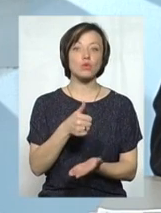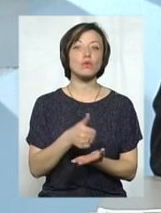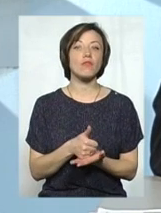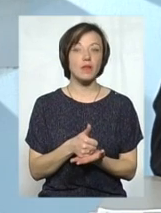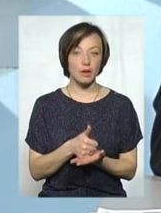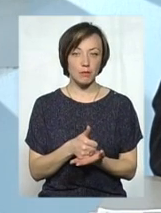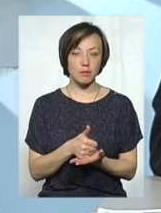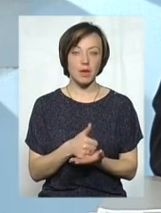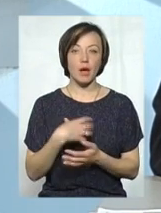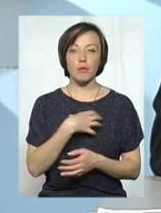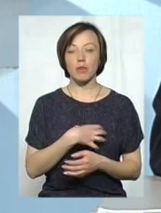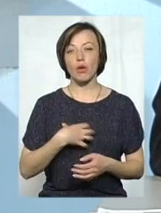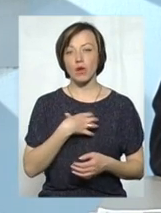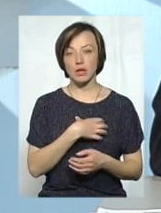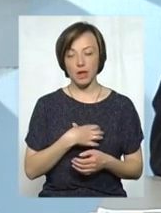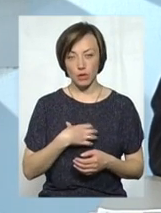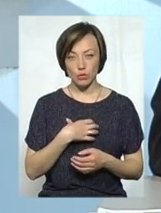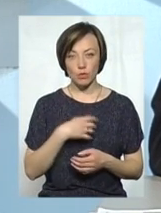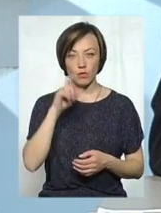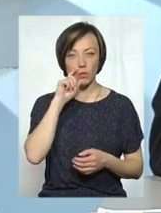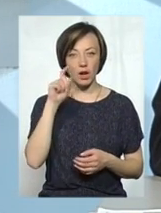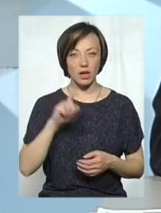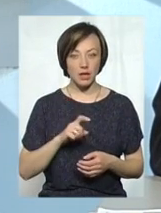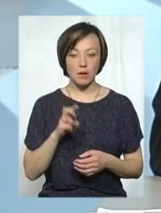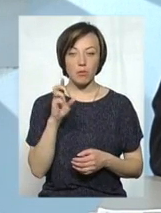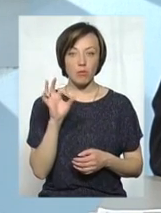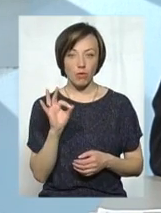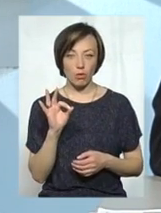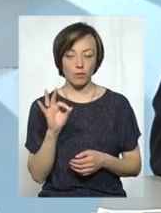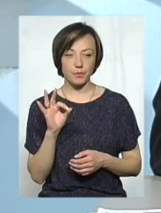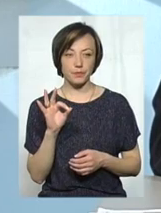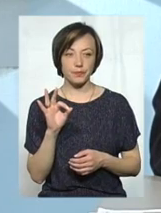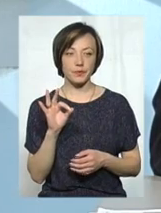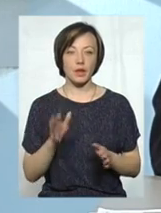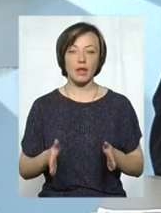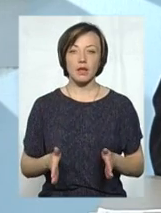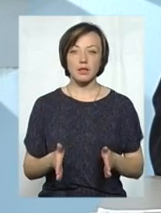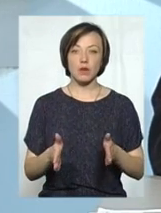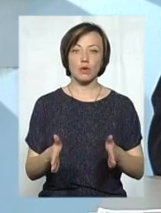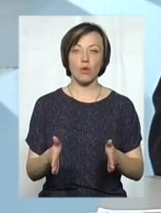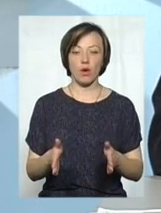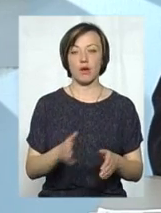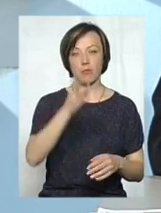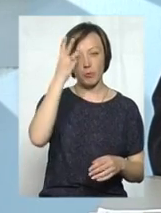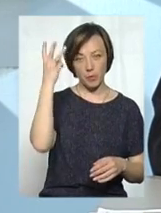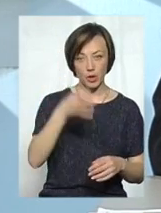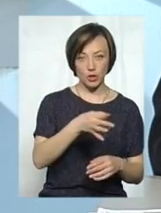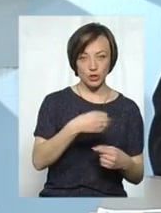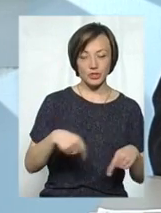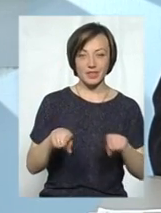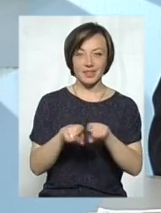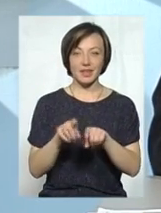пріоритетом в Україні. Бо тому, що на дорогах, як і Хмельниччини, так і